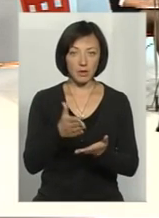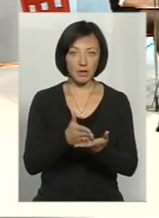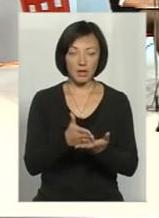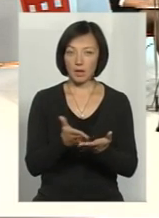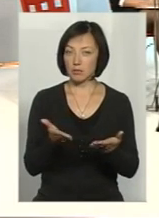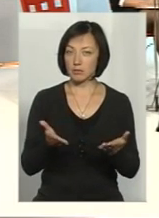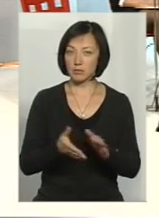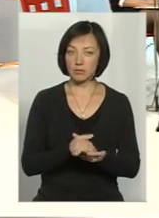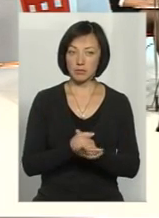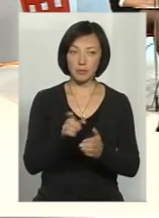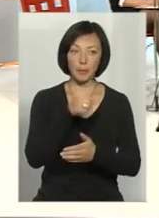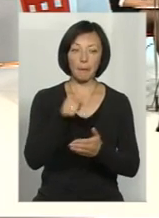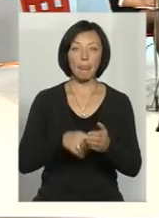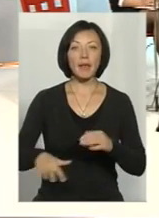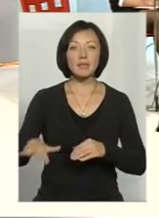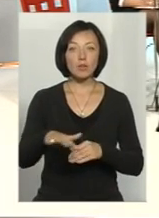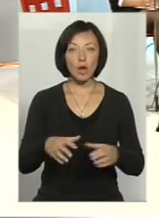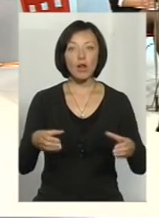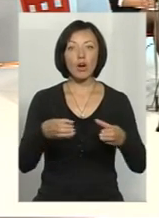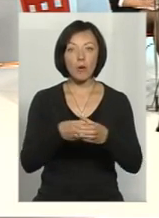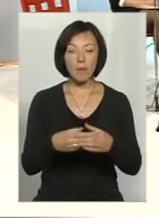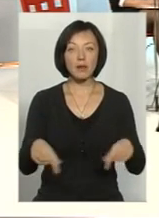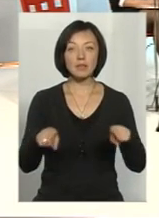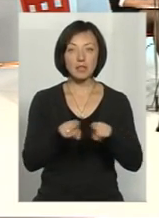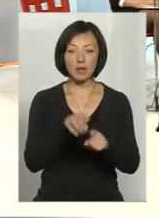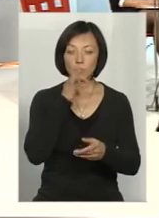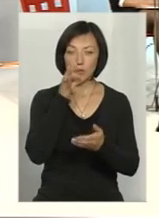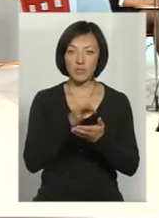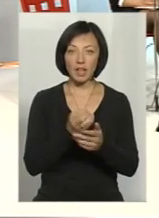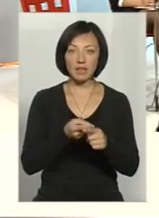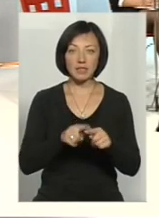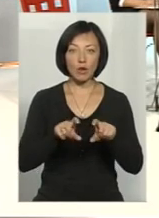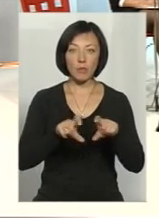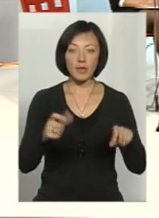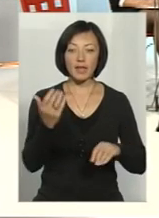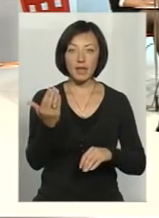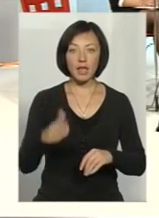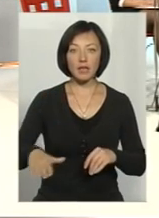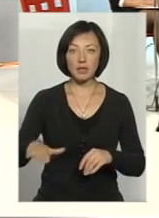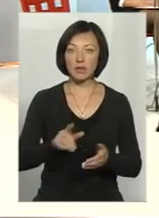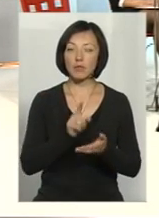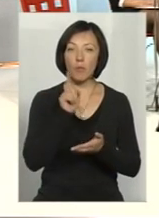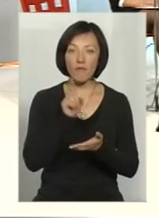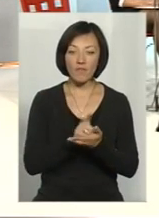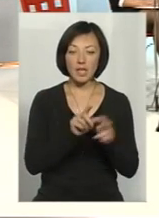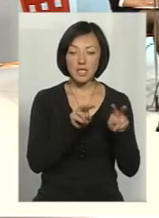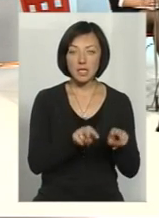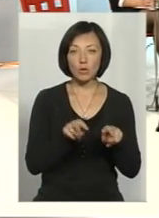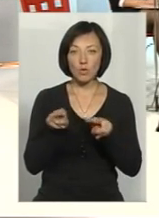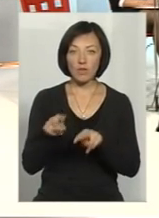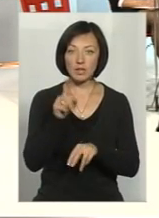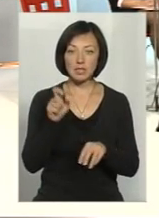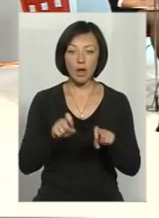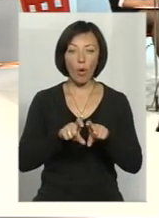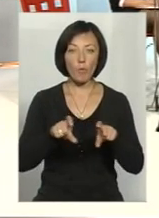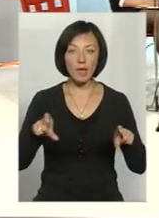в межах якої знаходиться? Територіальна громада також відповідальна за цей об'єкт, оскільки це їхня територія, не повинні слідкувати за об